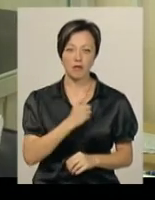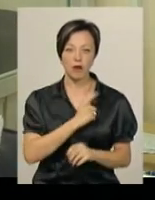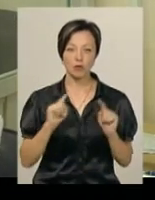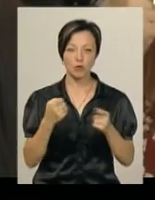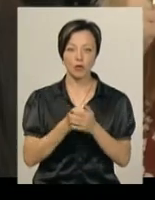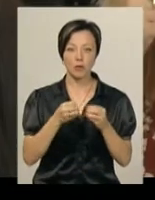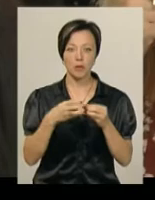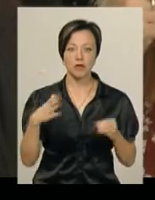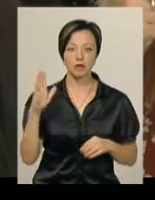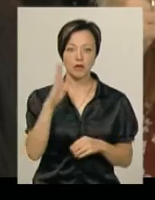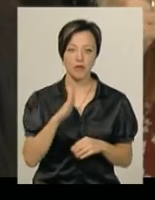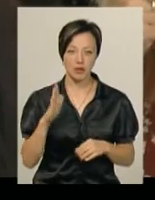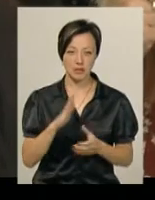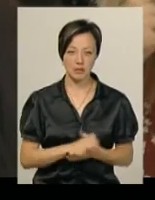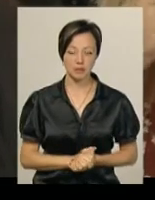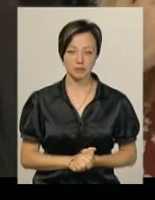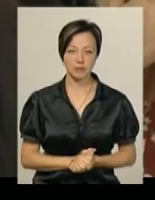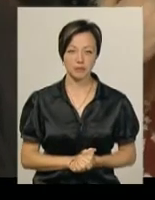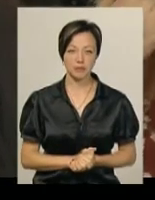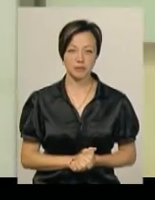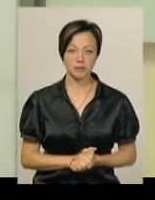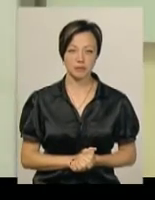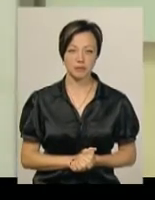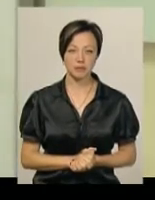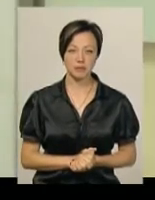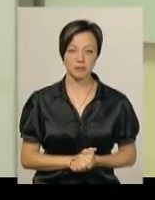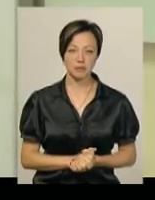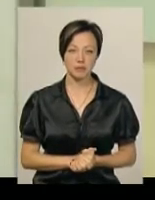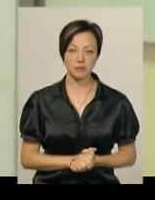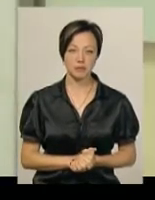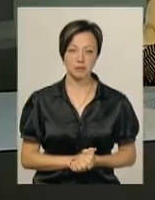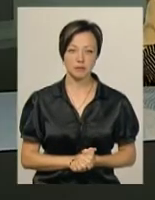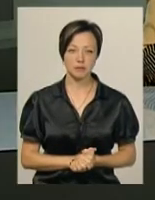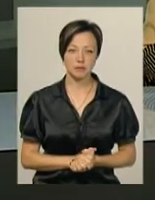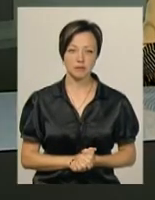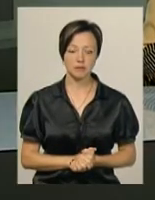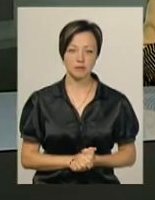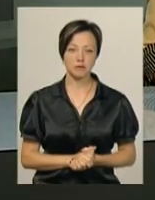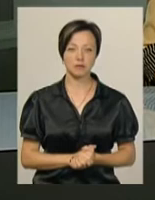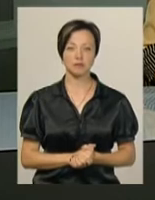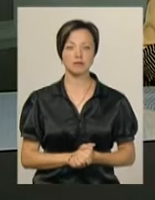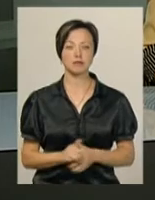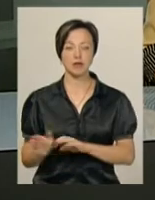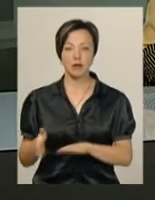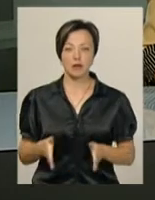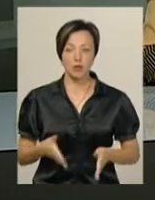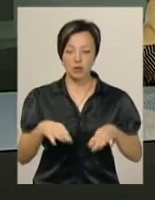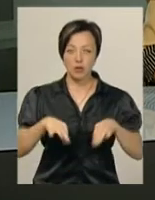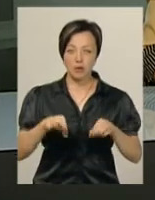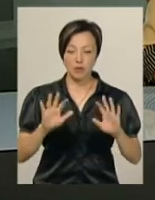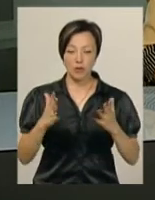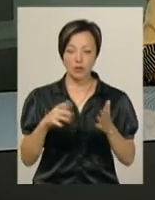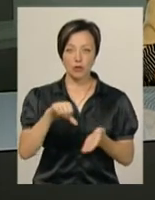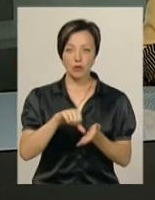до 15 вересня. Дарина Денисенко, Іван Новчан, Новини, Поділля, Центр. Дорожня транспортна пригода за